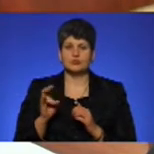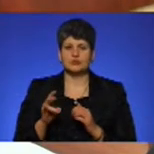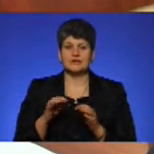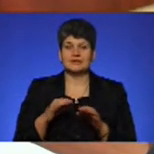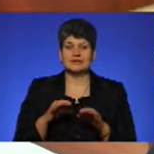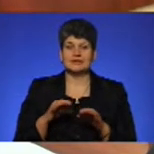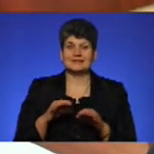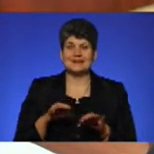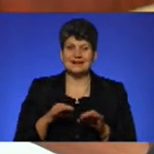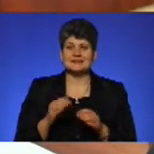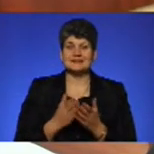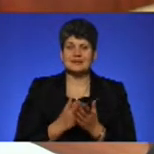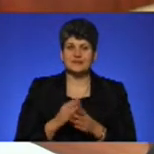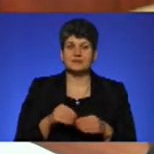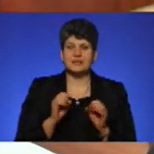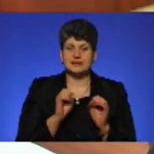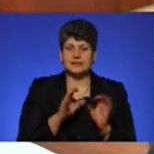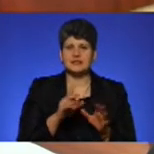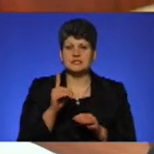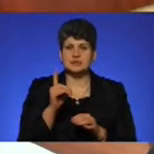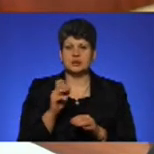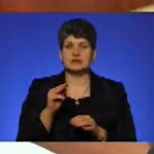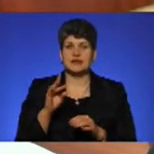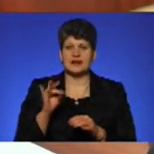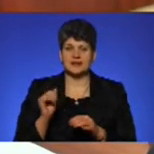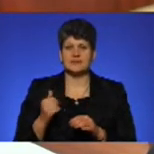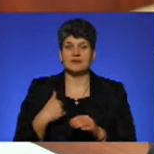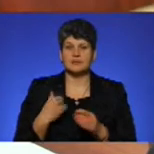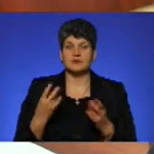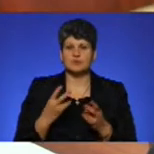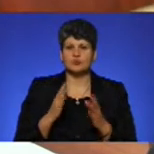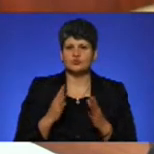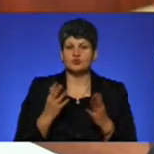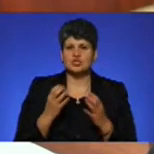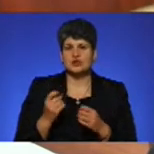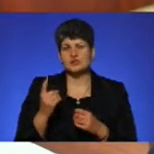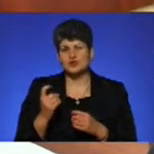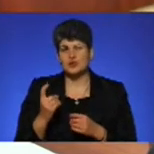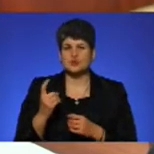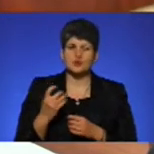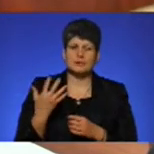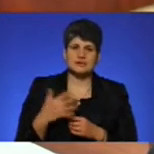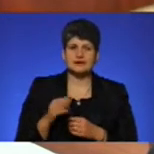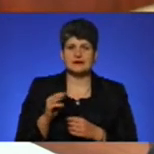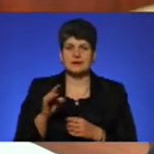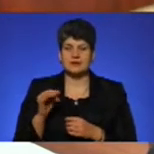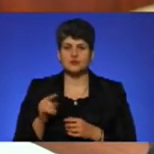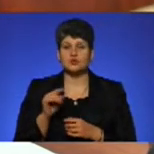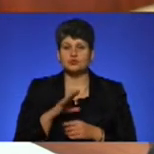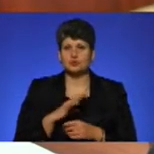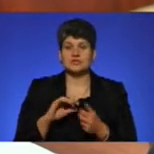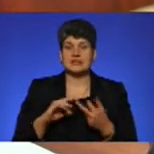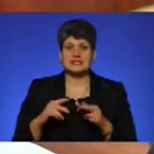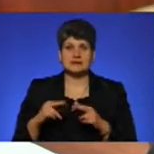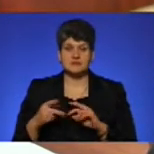100 трекерів. Якщо буде вирішено питання для додаткової закупівлі, нам необхідно буде ще 100-150 трекерів, щоб були вони на заміну